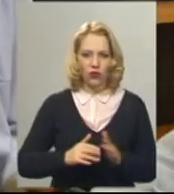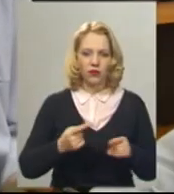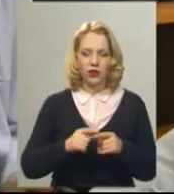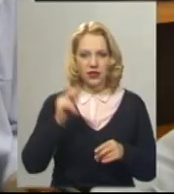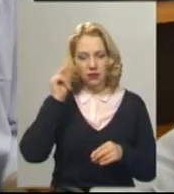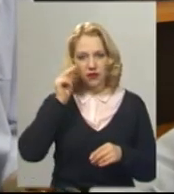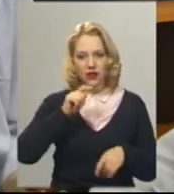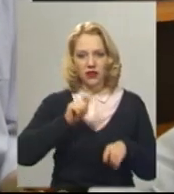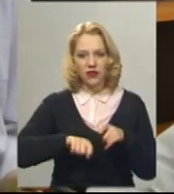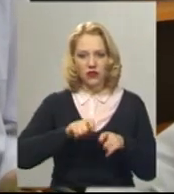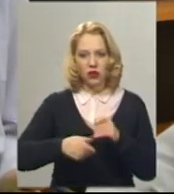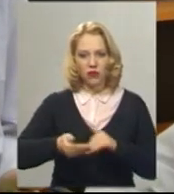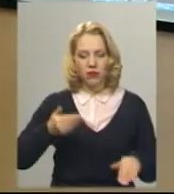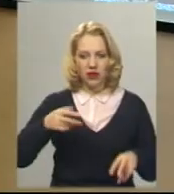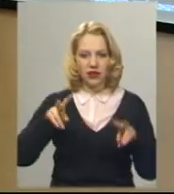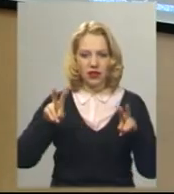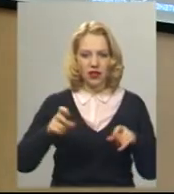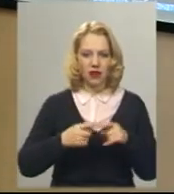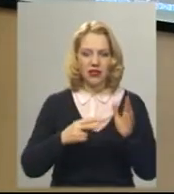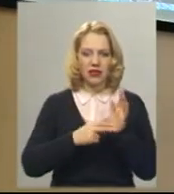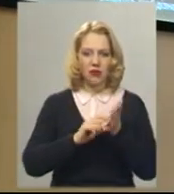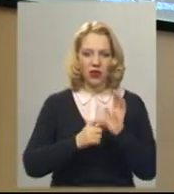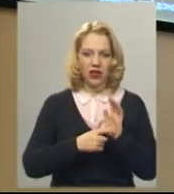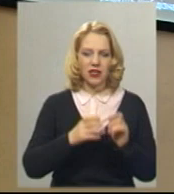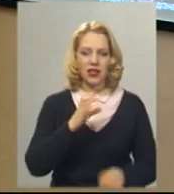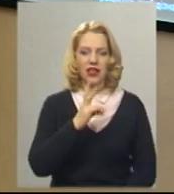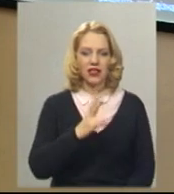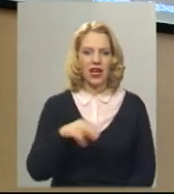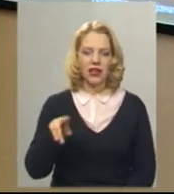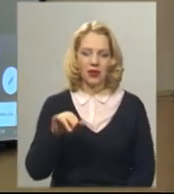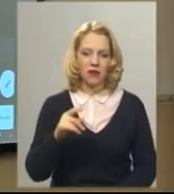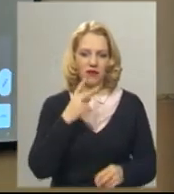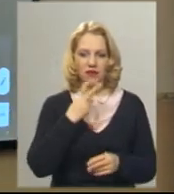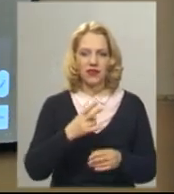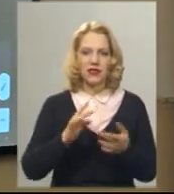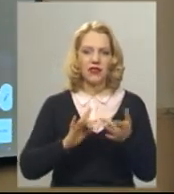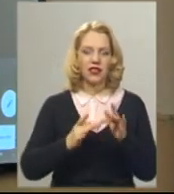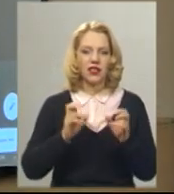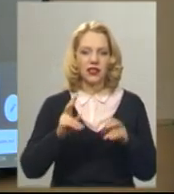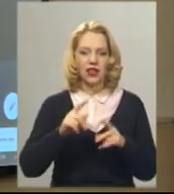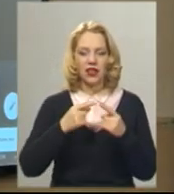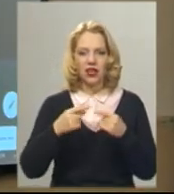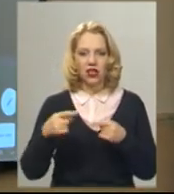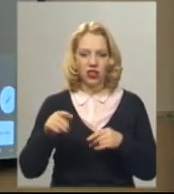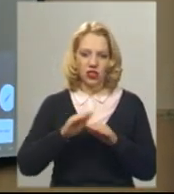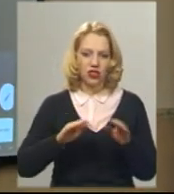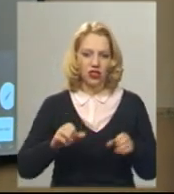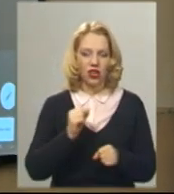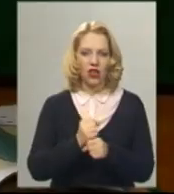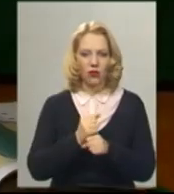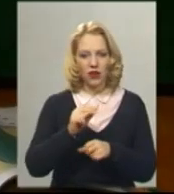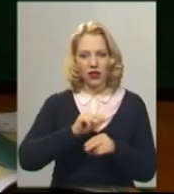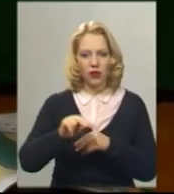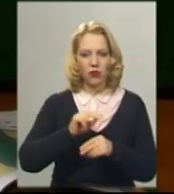перевіряє вивчення попередньої теми. Семикласник Назарій Дем'янов розповідає, дивився в інтернеті, як інші діти робили повчальні ролики історії та